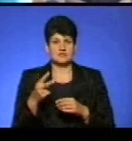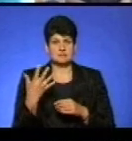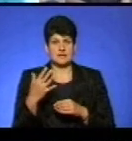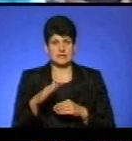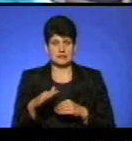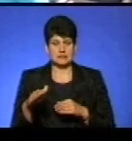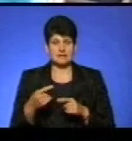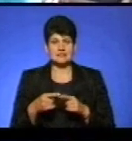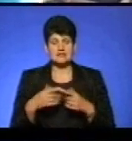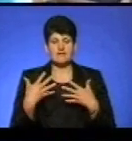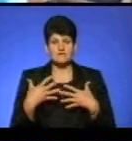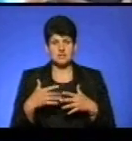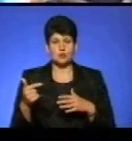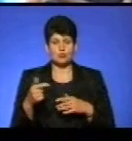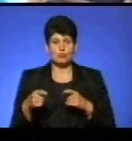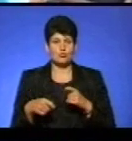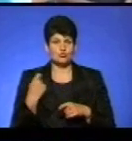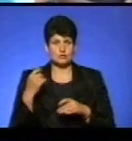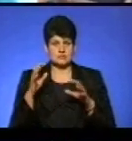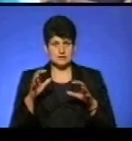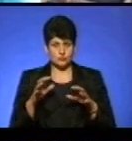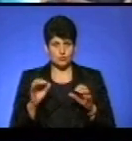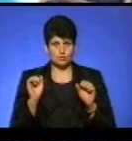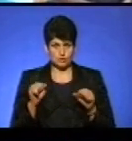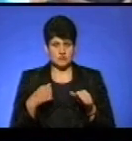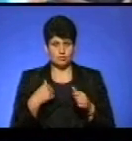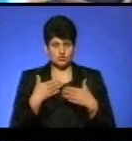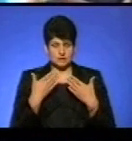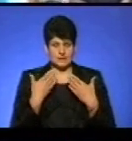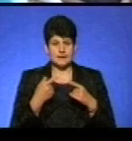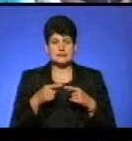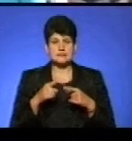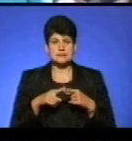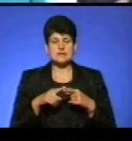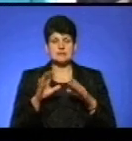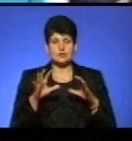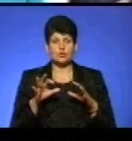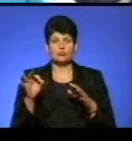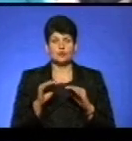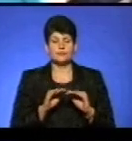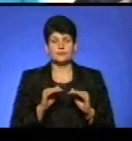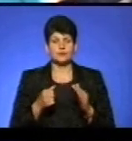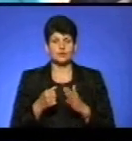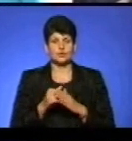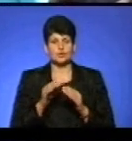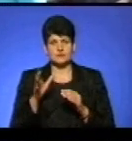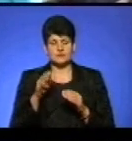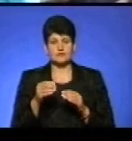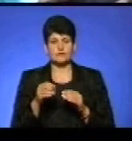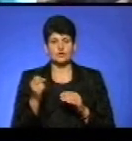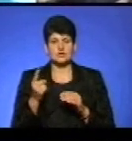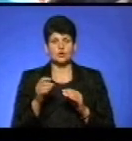діток. Це вже грубо порушує закон про дошкільну освіту від 11.07